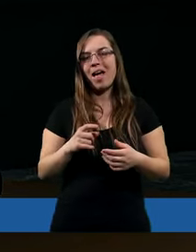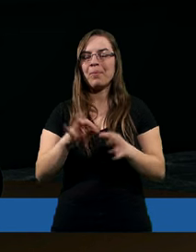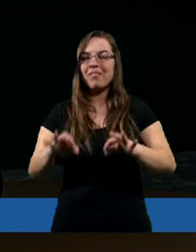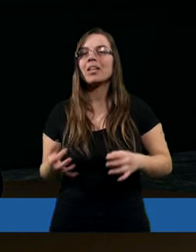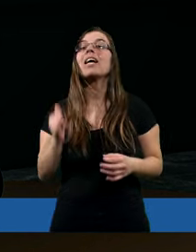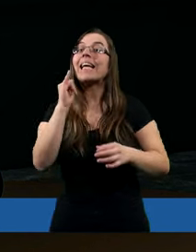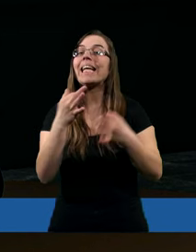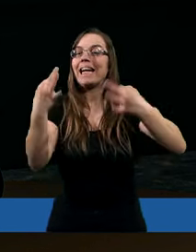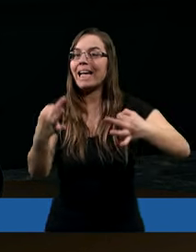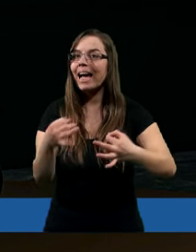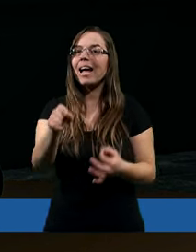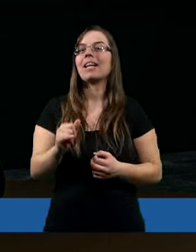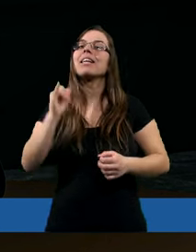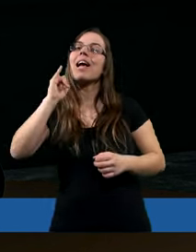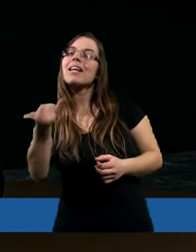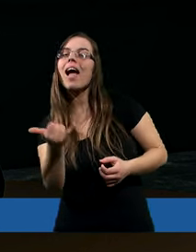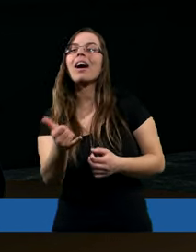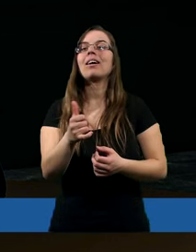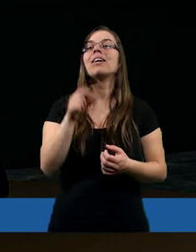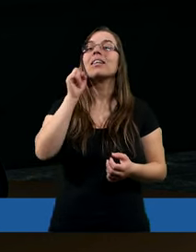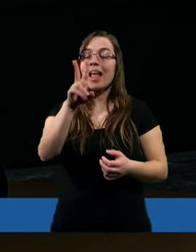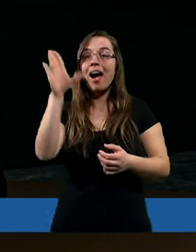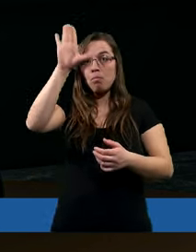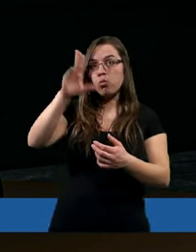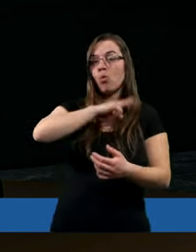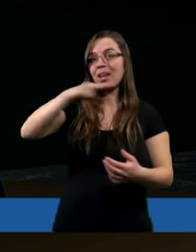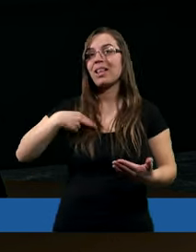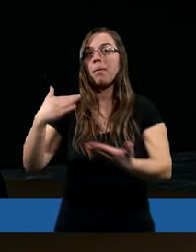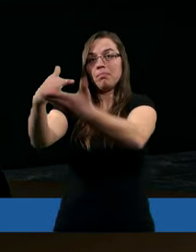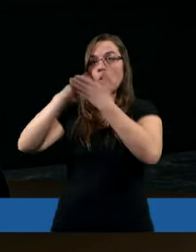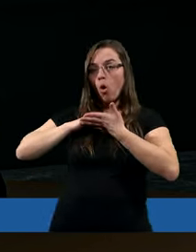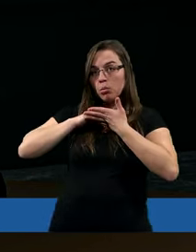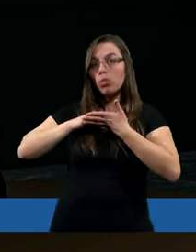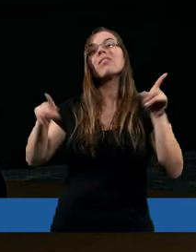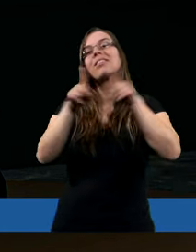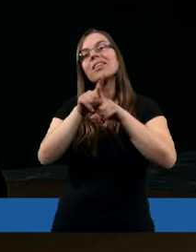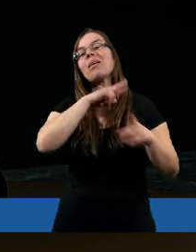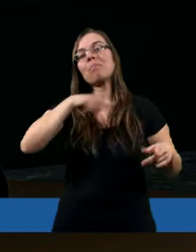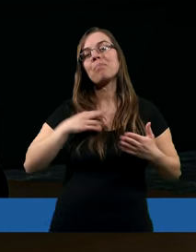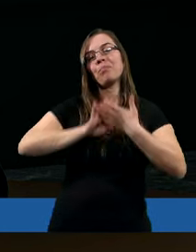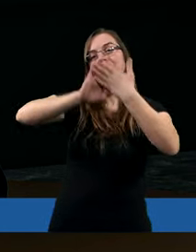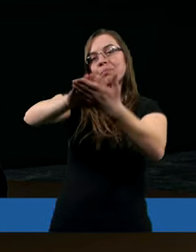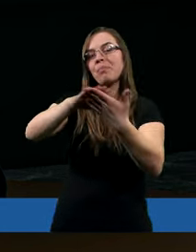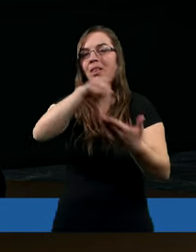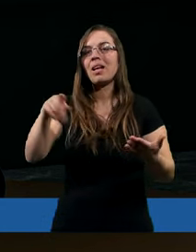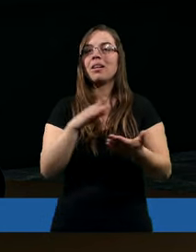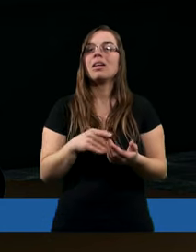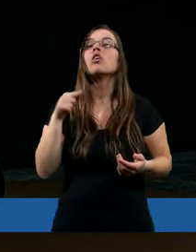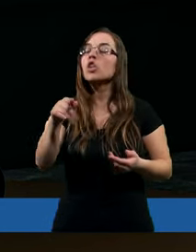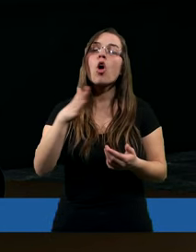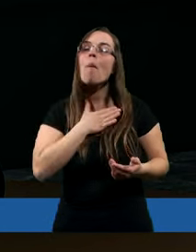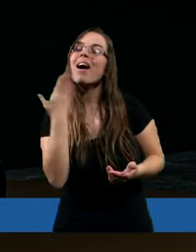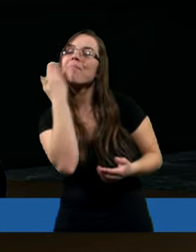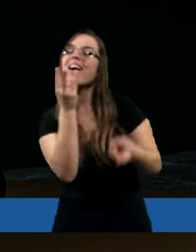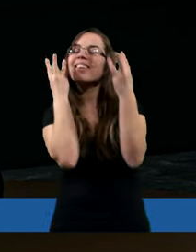I teraz, jak i wam, Bóg odpuścił w Chrystusie Jezusie. Mając to na